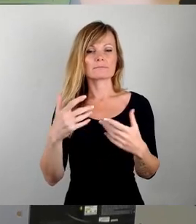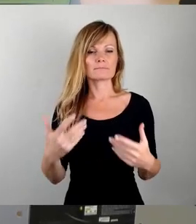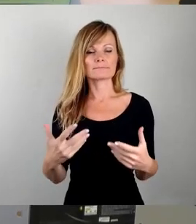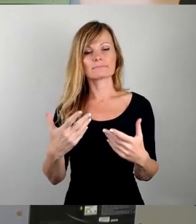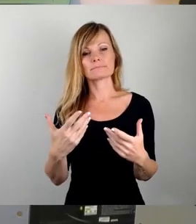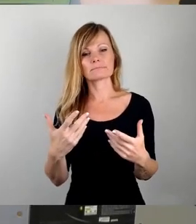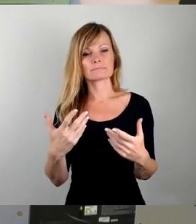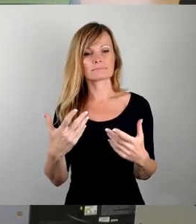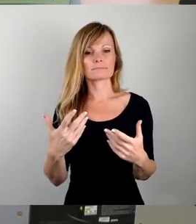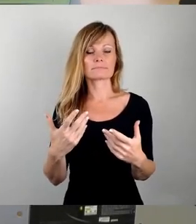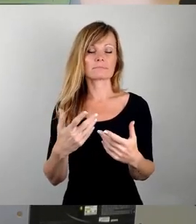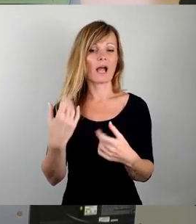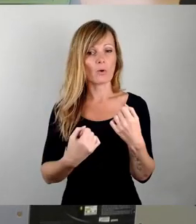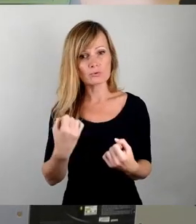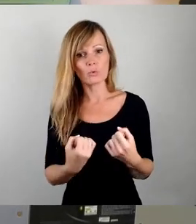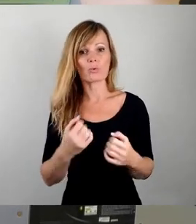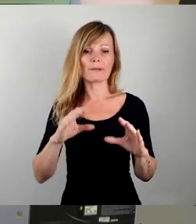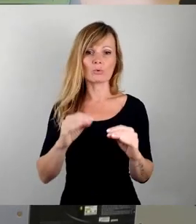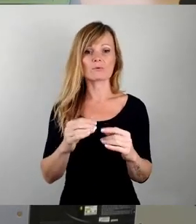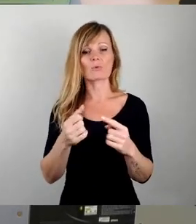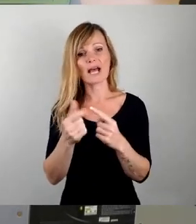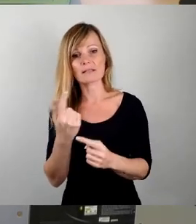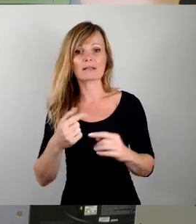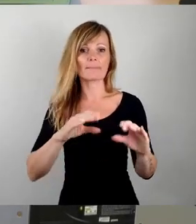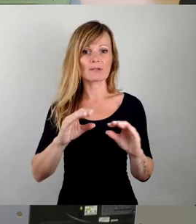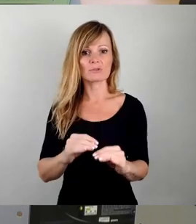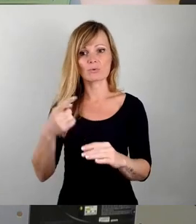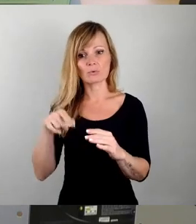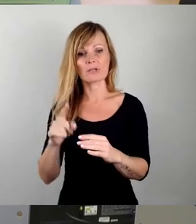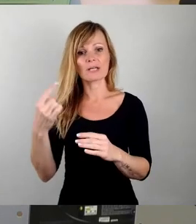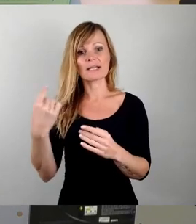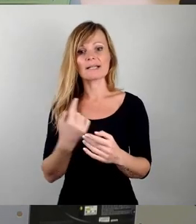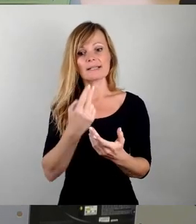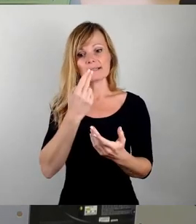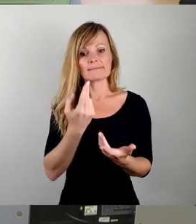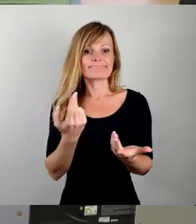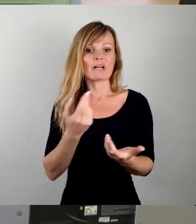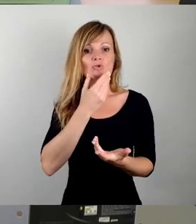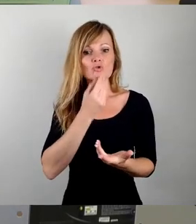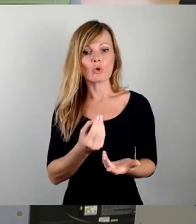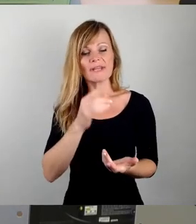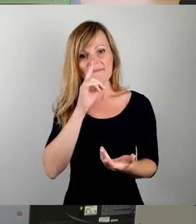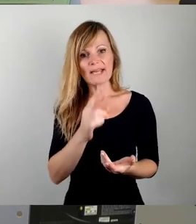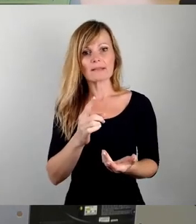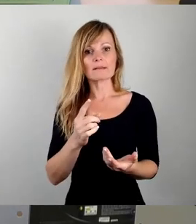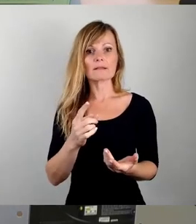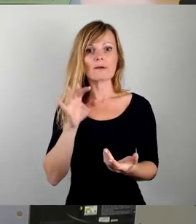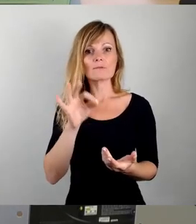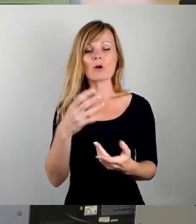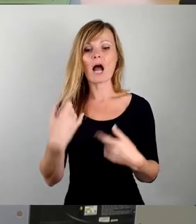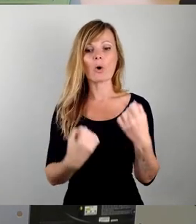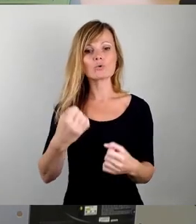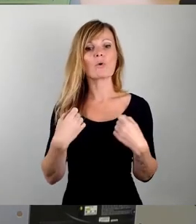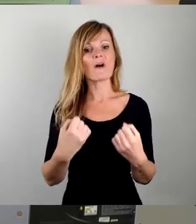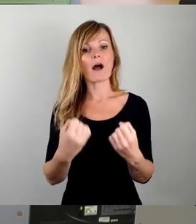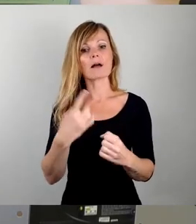versus andere Nutzungen. Und es ist natürlich schön, wenn ich den Druck für den Autofahrer noch erhöhe,